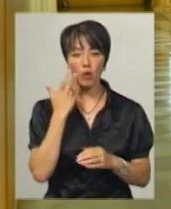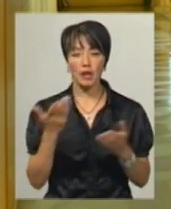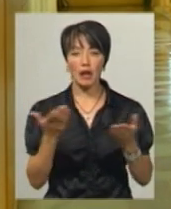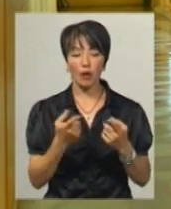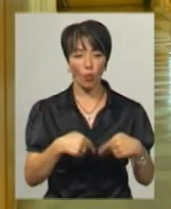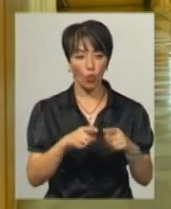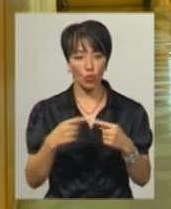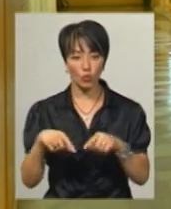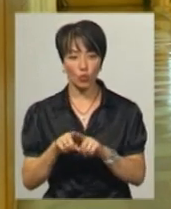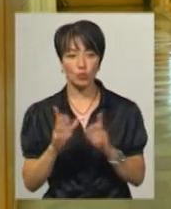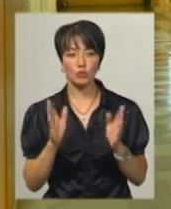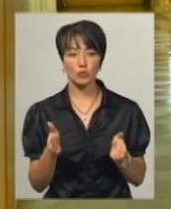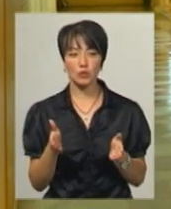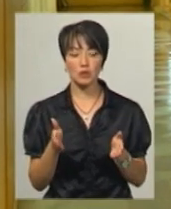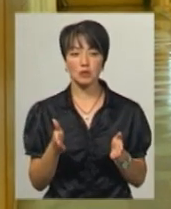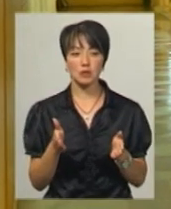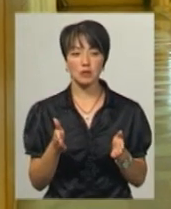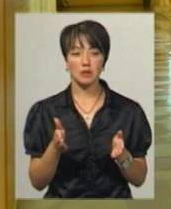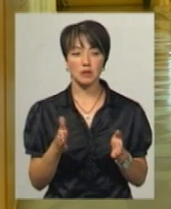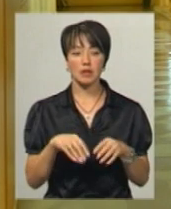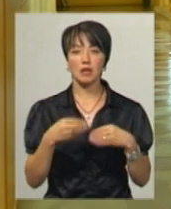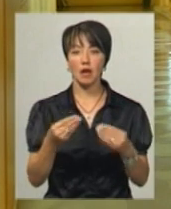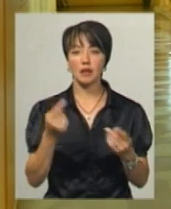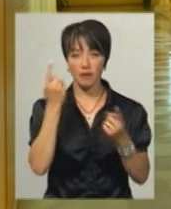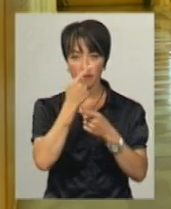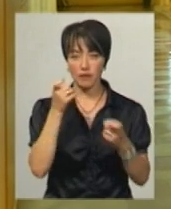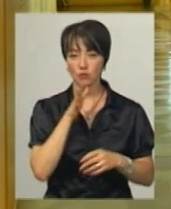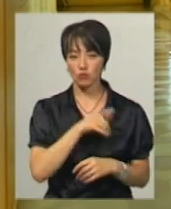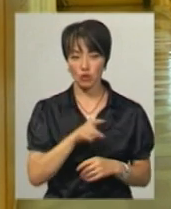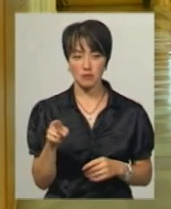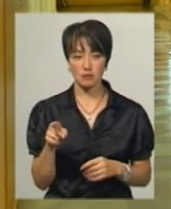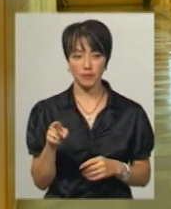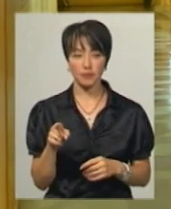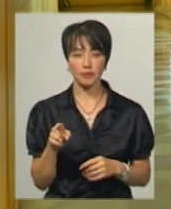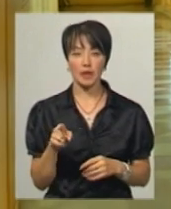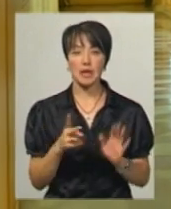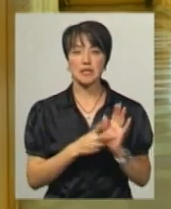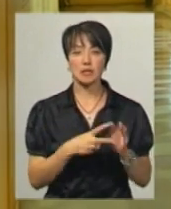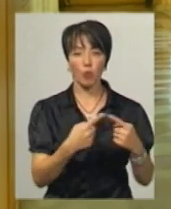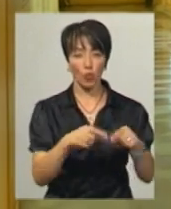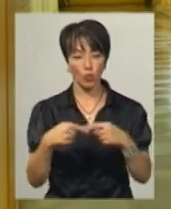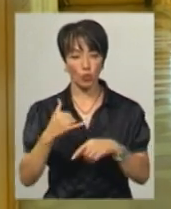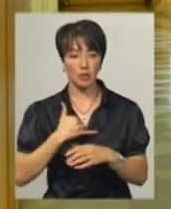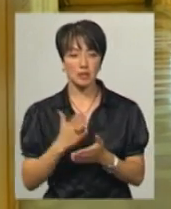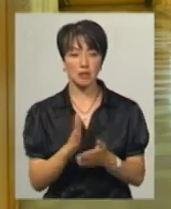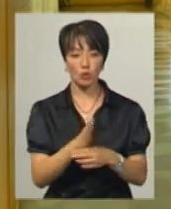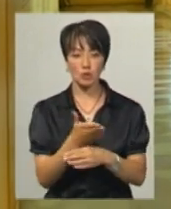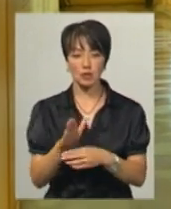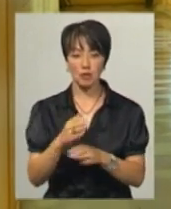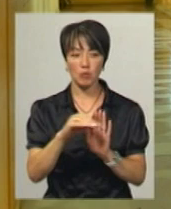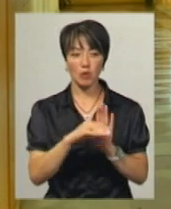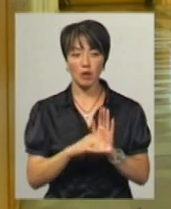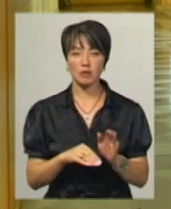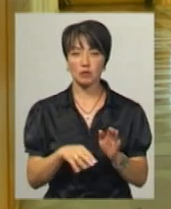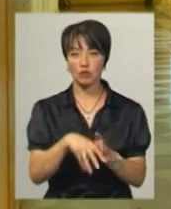округ буде, коли якому округу буде надано ефірний час. Тобто сім округів в нас є, ми їх розділили по порядку,